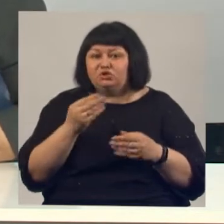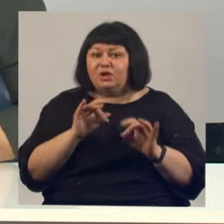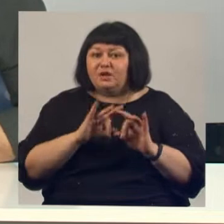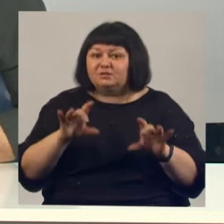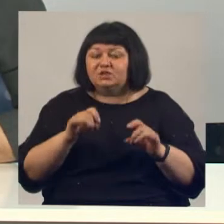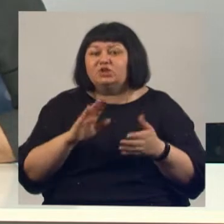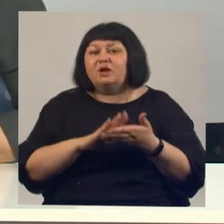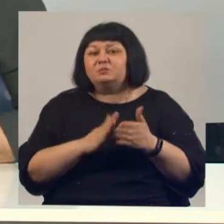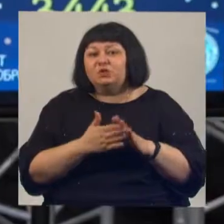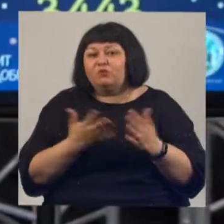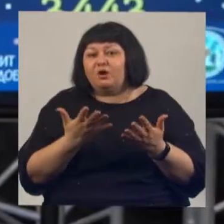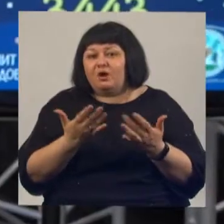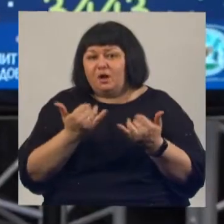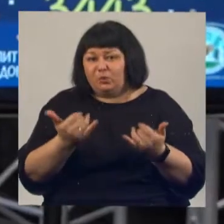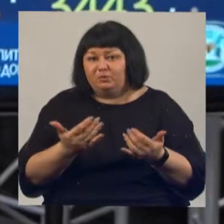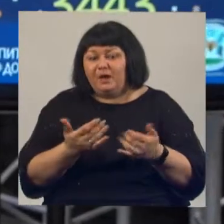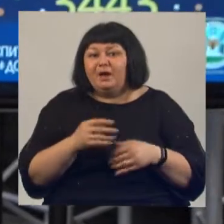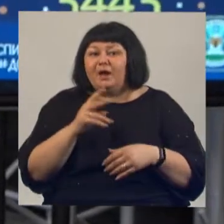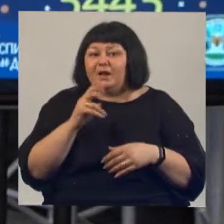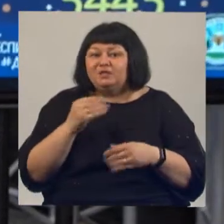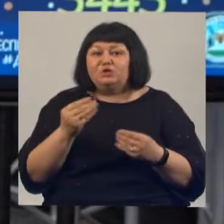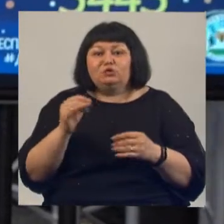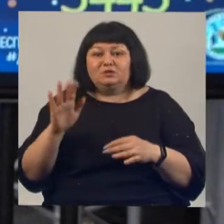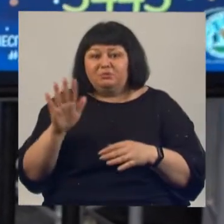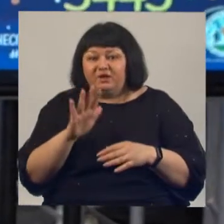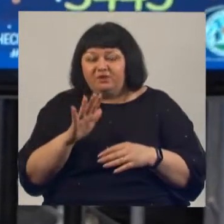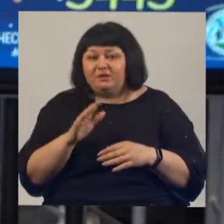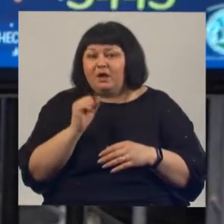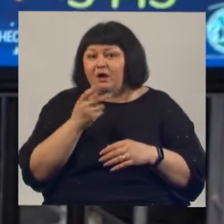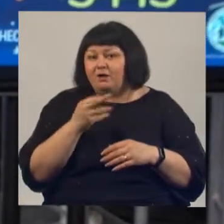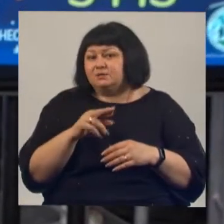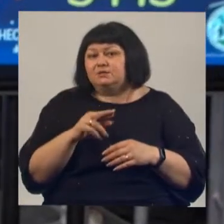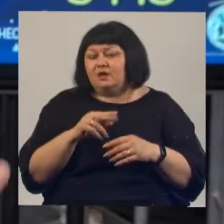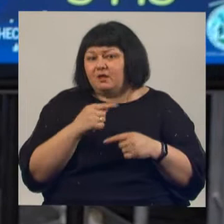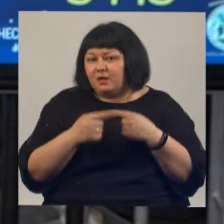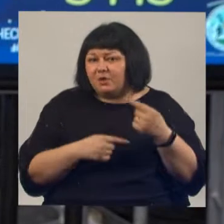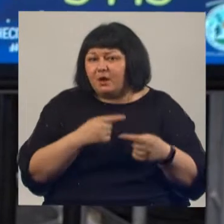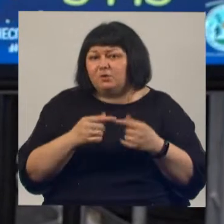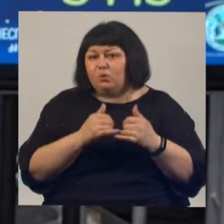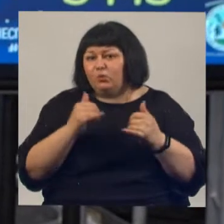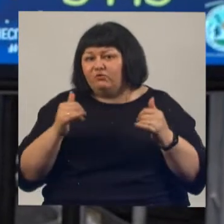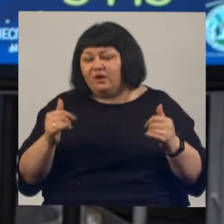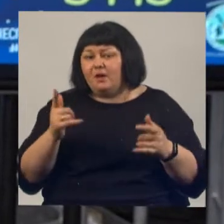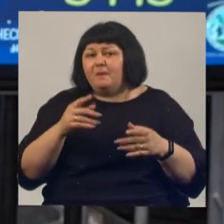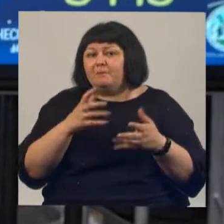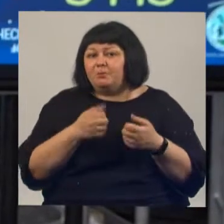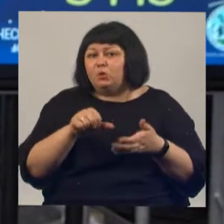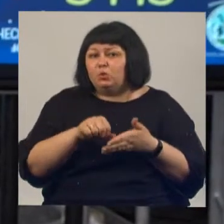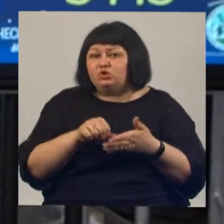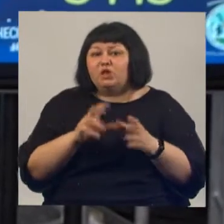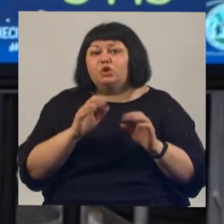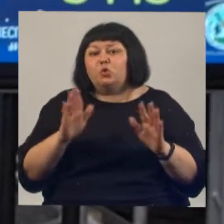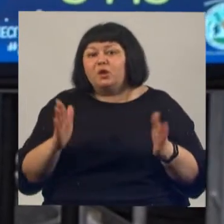как обстановка у тебя. Лиза, еще раз привет. Акция по-настоящему набирает обороты, начинает разрастаться. В ней принимают участие уже не только